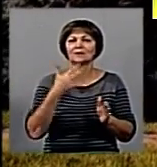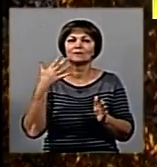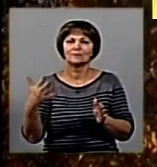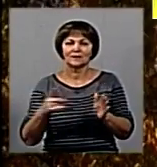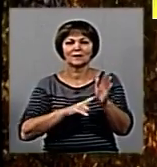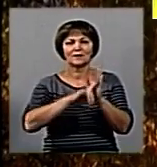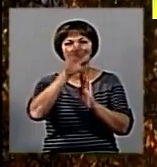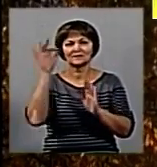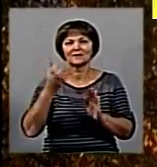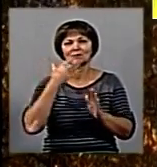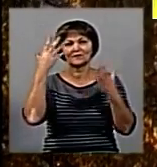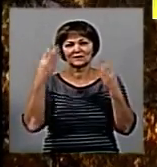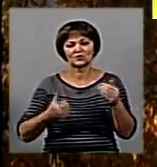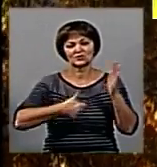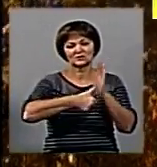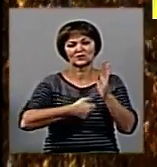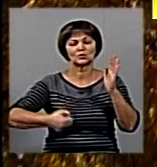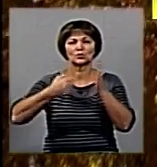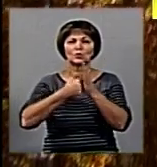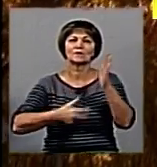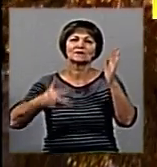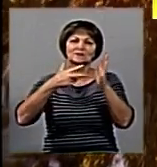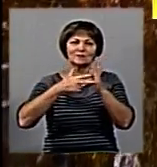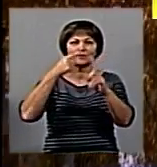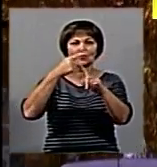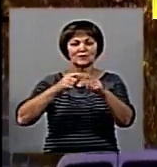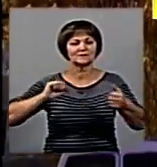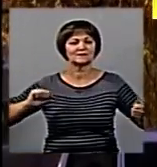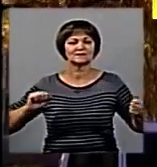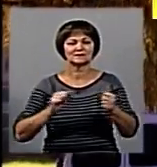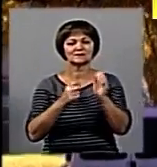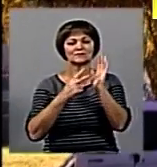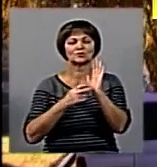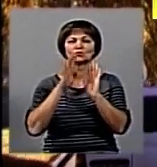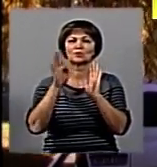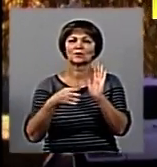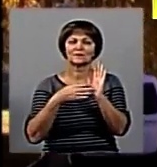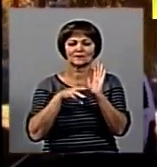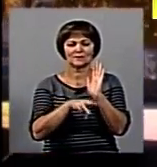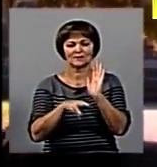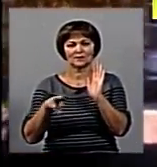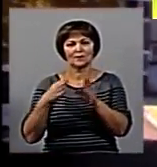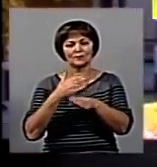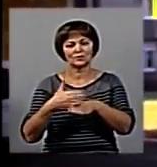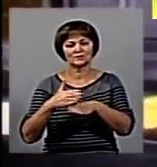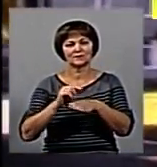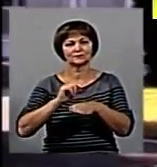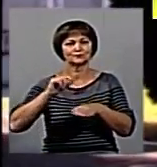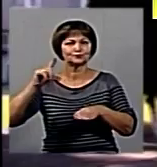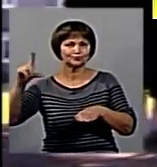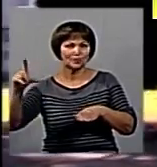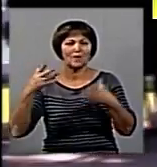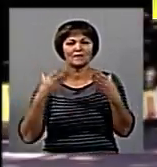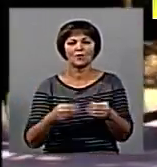тепла, в день від 6 до 8 градусів вища нуля. Атмосферний тиск 749 міліметрів і поступово зростатиме.